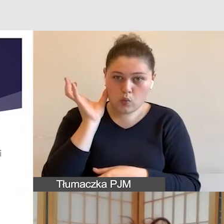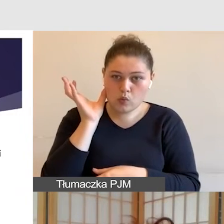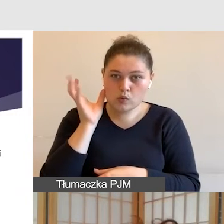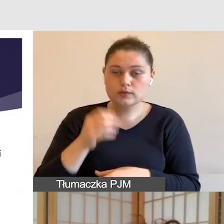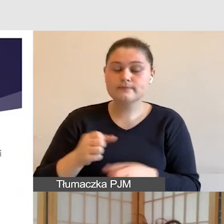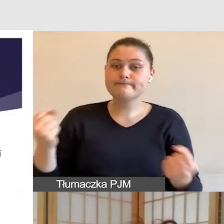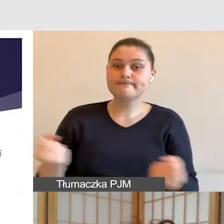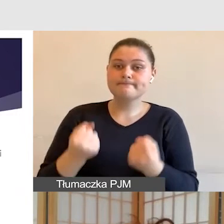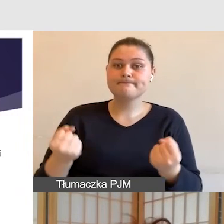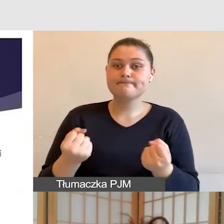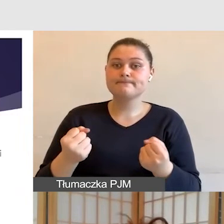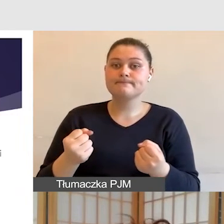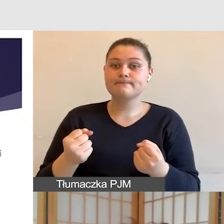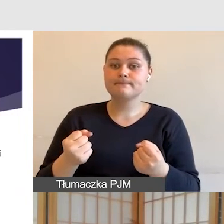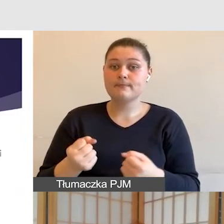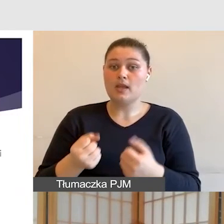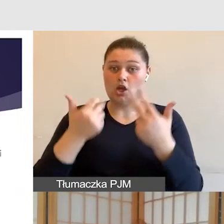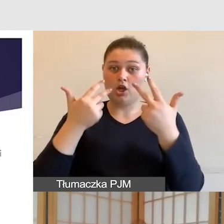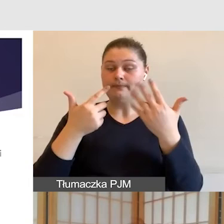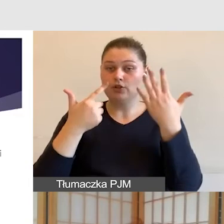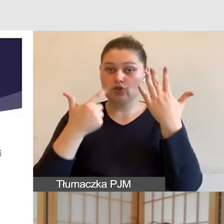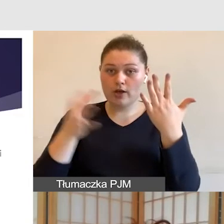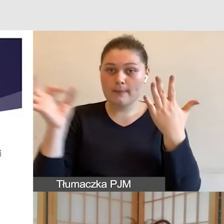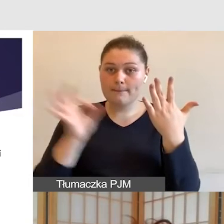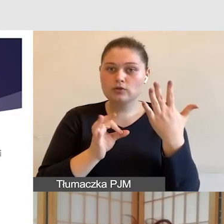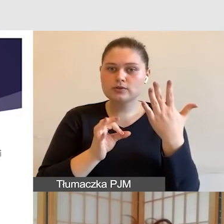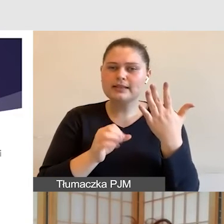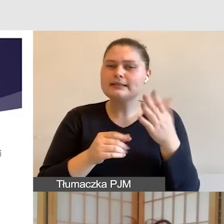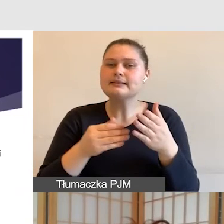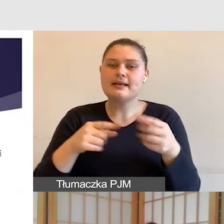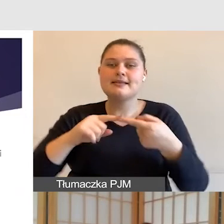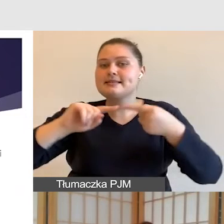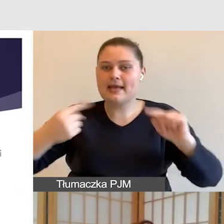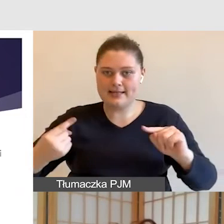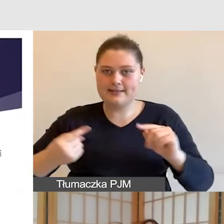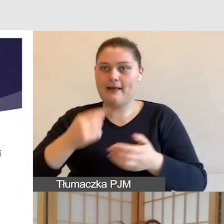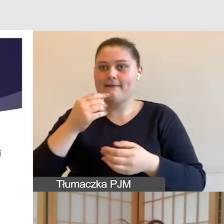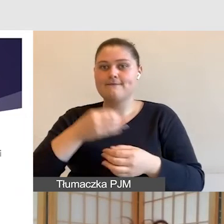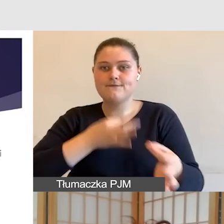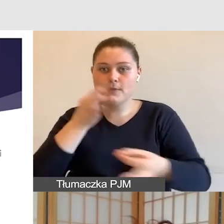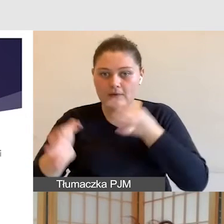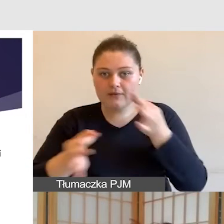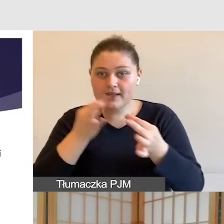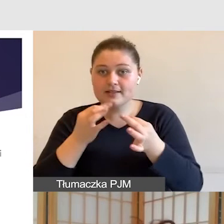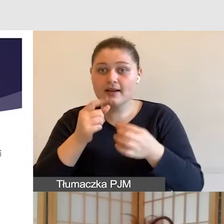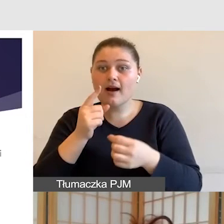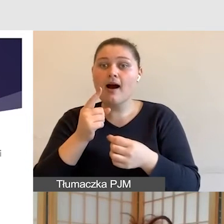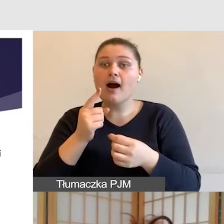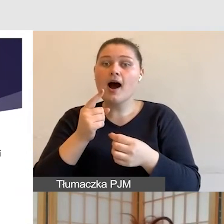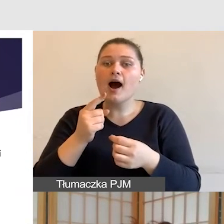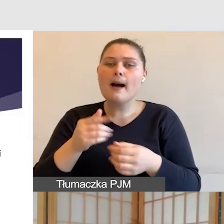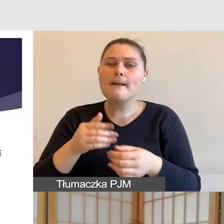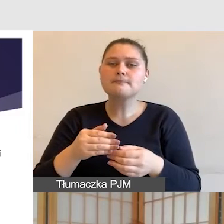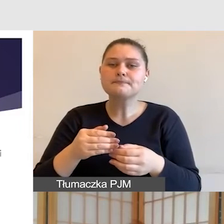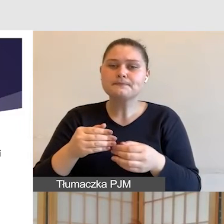że 7% to jest treść wypowiedzi, aż 38% stanowi nasza uwaga zwracana na intonację